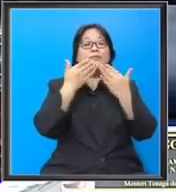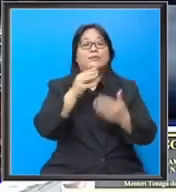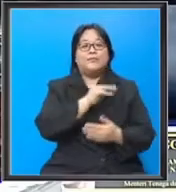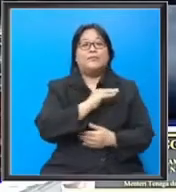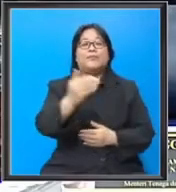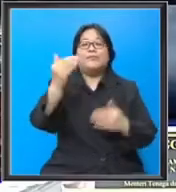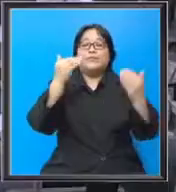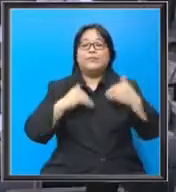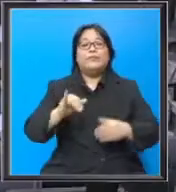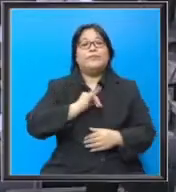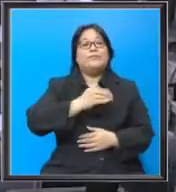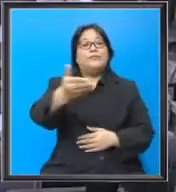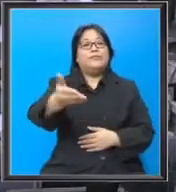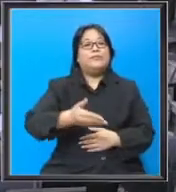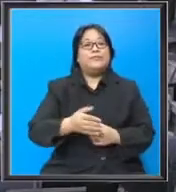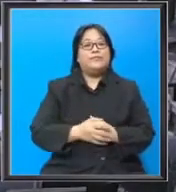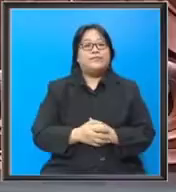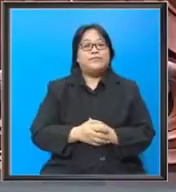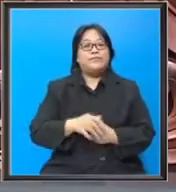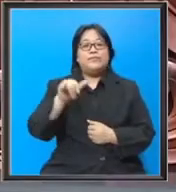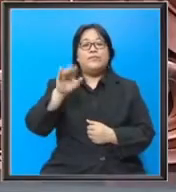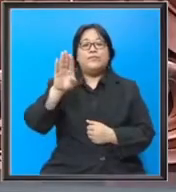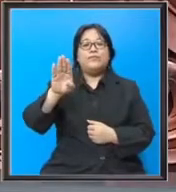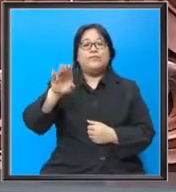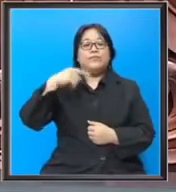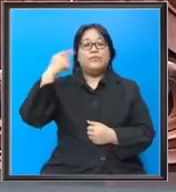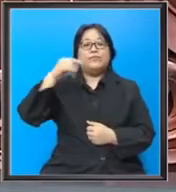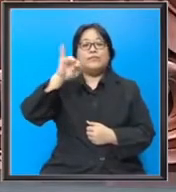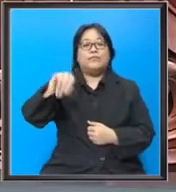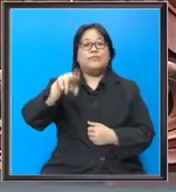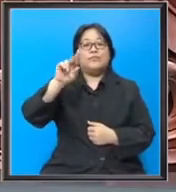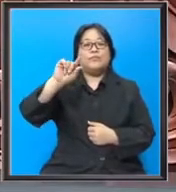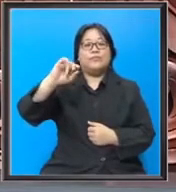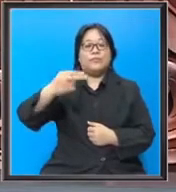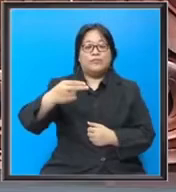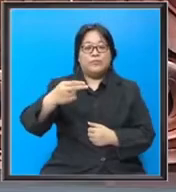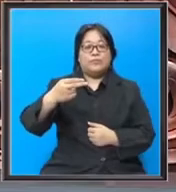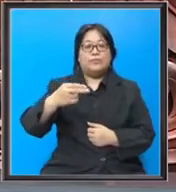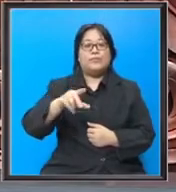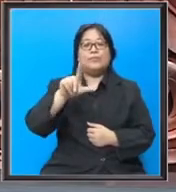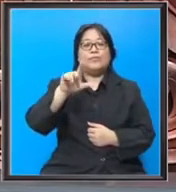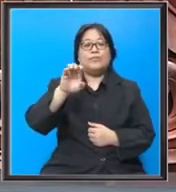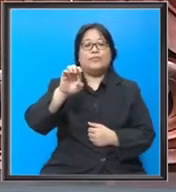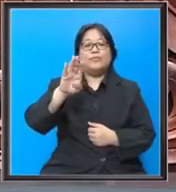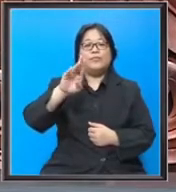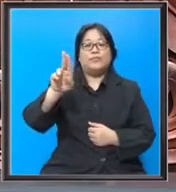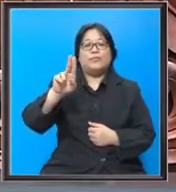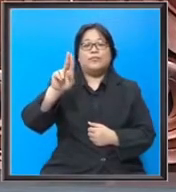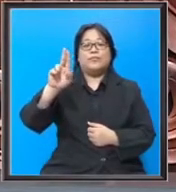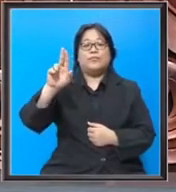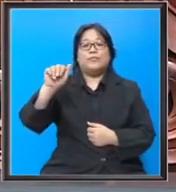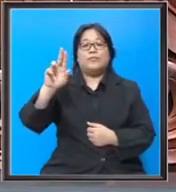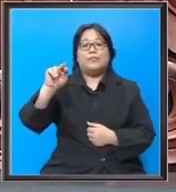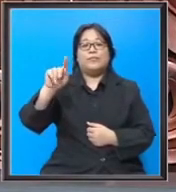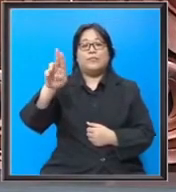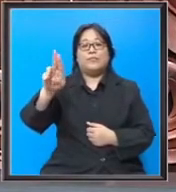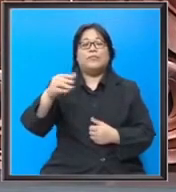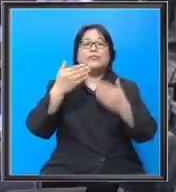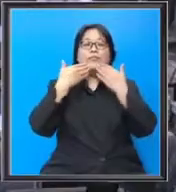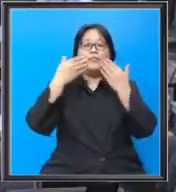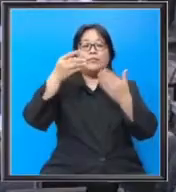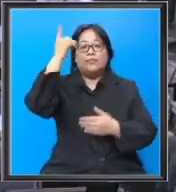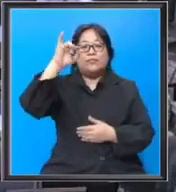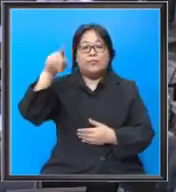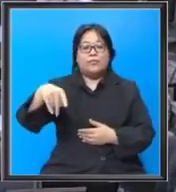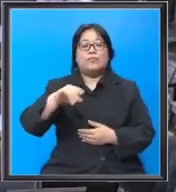Selepas ini saya ingin menjemput yang berhormat Tuan Jugah Anak Muyang Lubu Antu. Terima kasih Tuan Yang